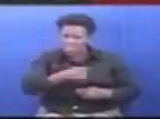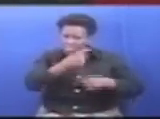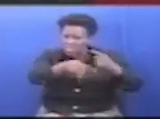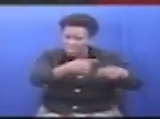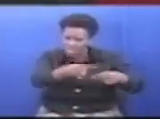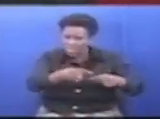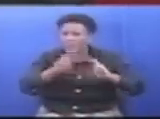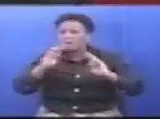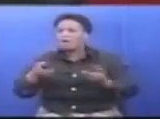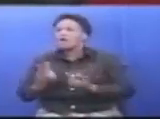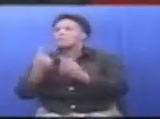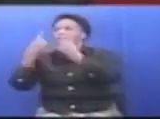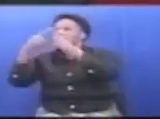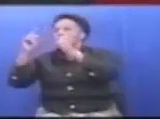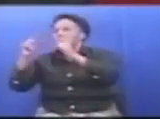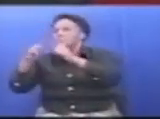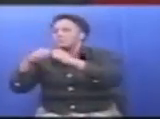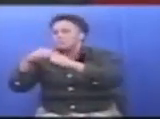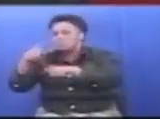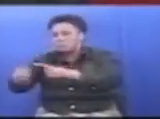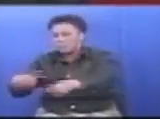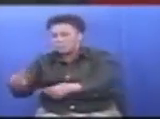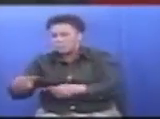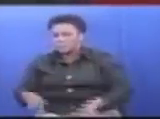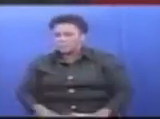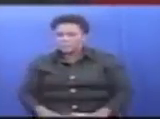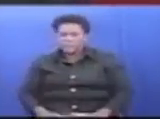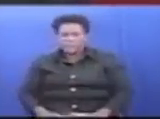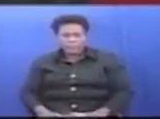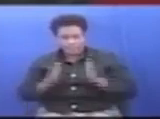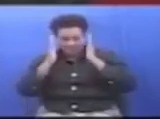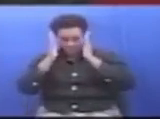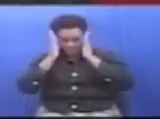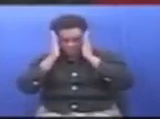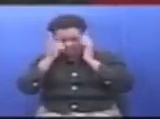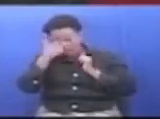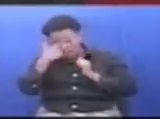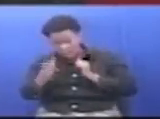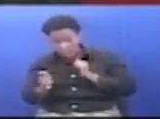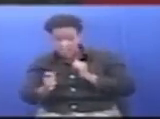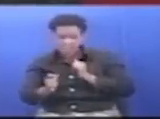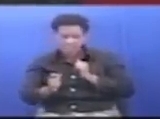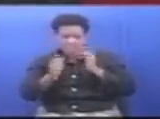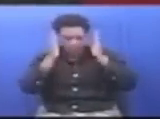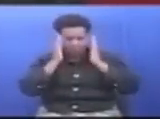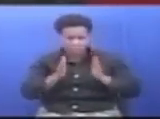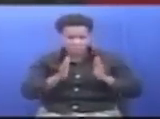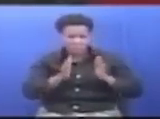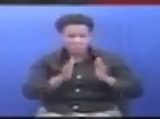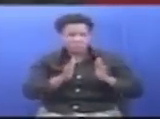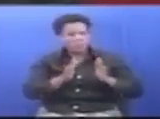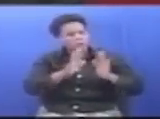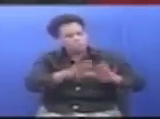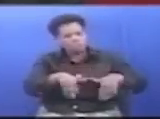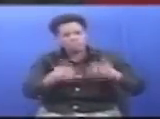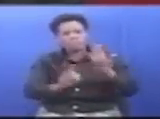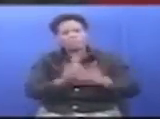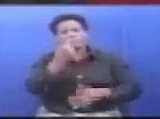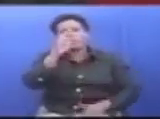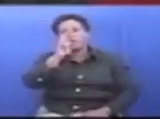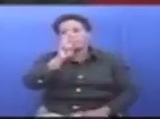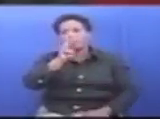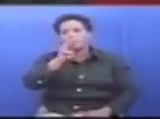Na mimi najua mwishima mbunge, mwishima magreti sita Weo natoka urambo na mini kuwa mkua wilaya pale Najua mazingira